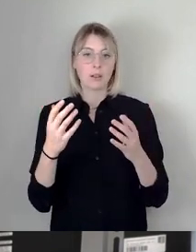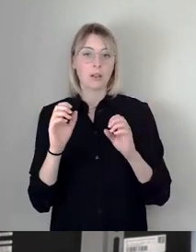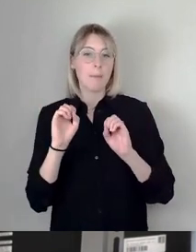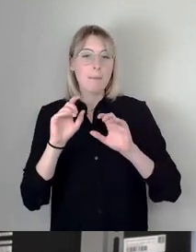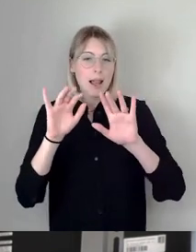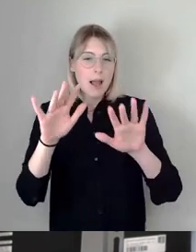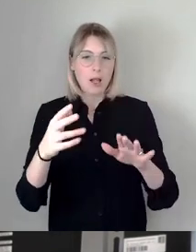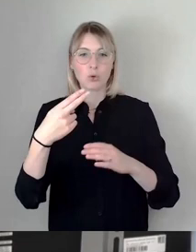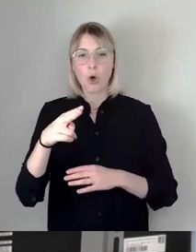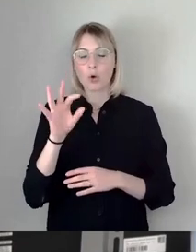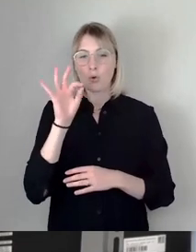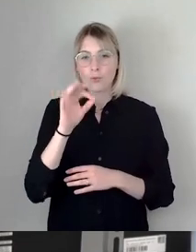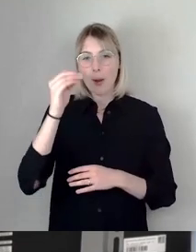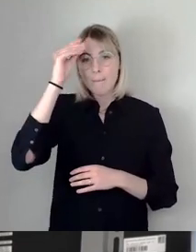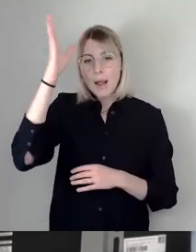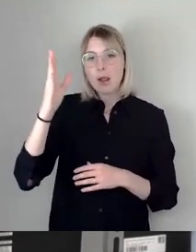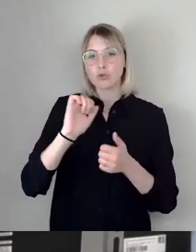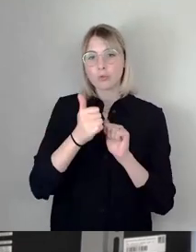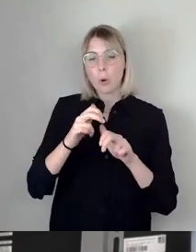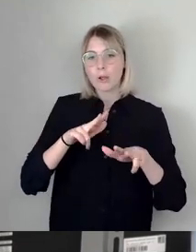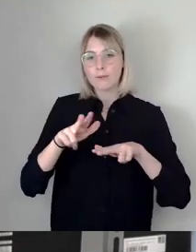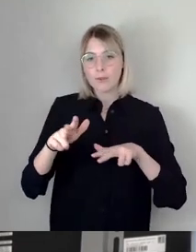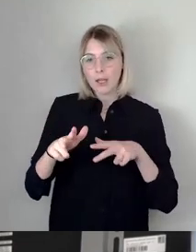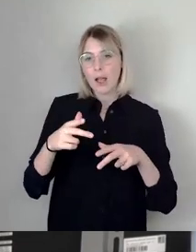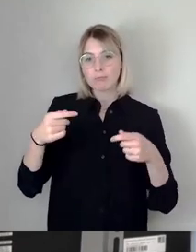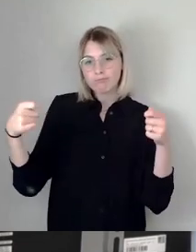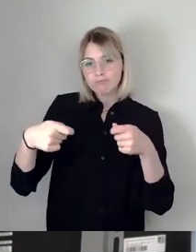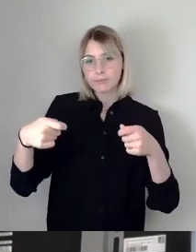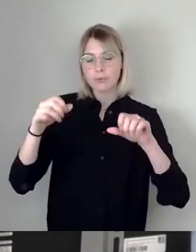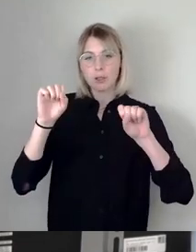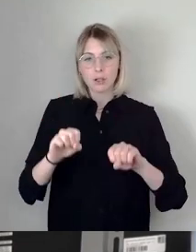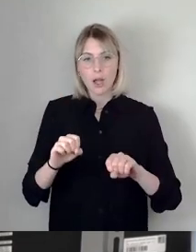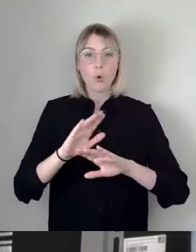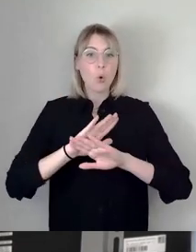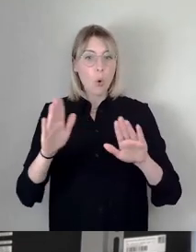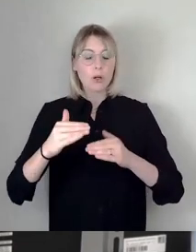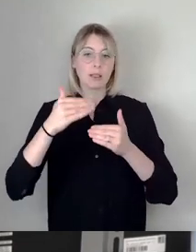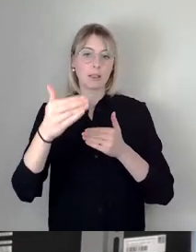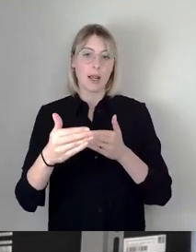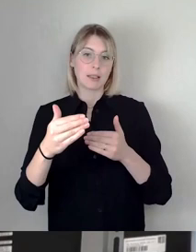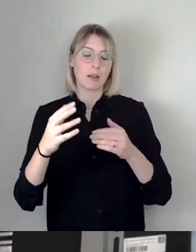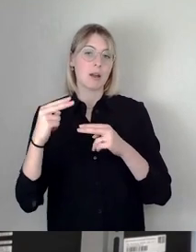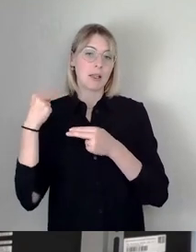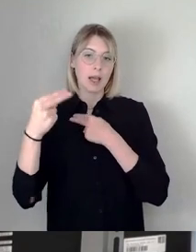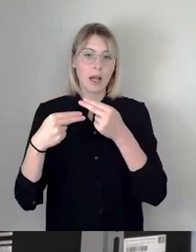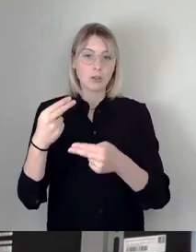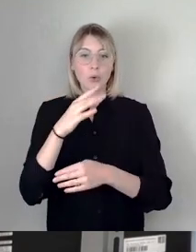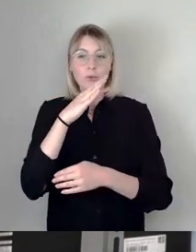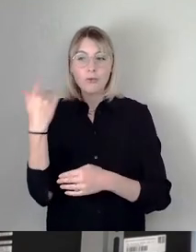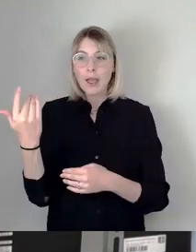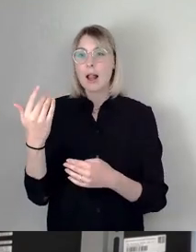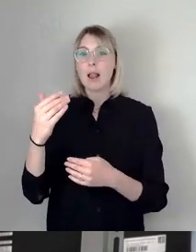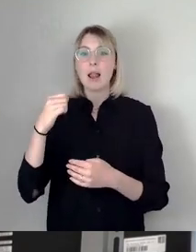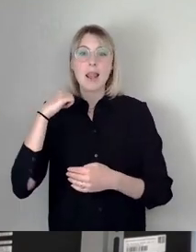Sport und Wirtschaft zu investieren. Und zwar ohne den nächsten Generationen einen riesigen Schuldenberg zu hinterlassen, wie es andere